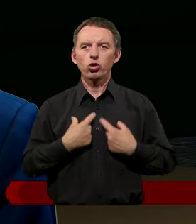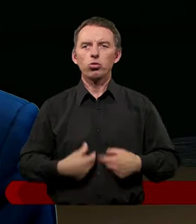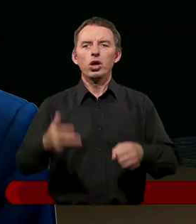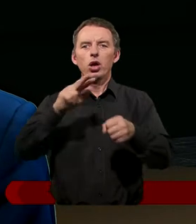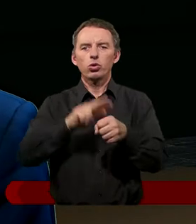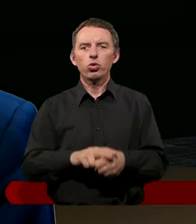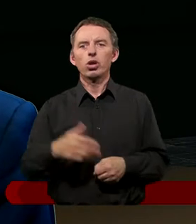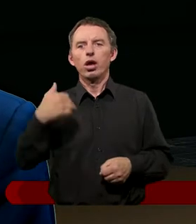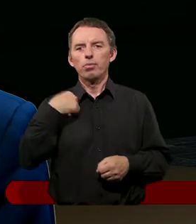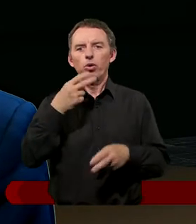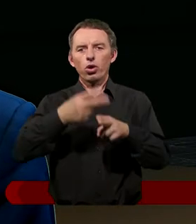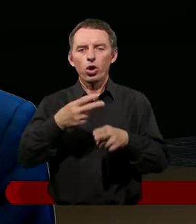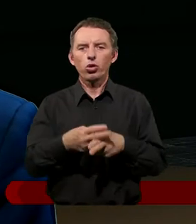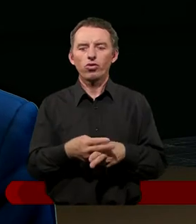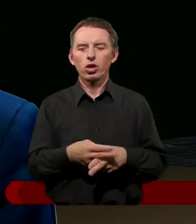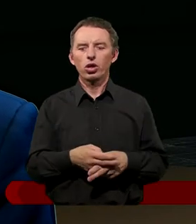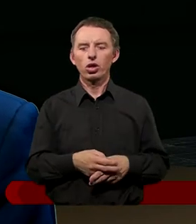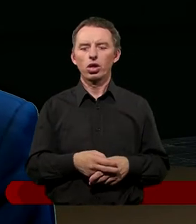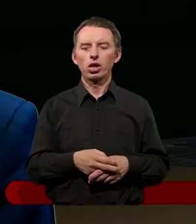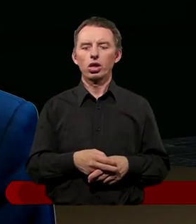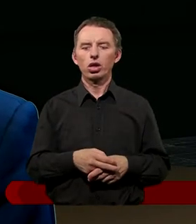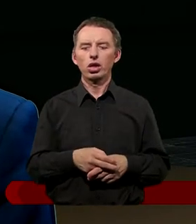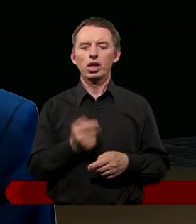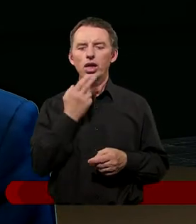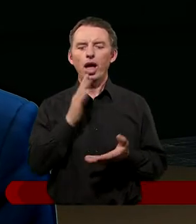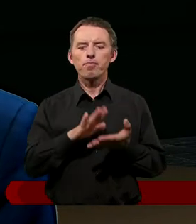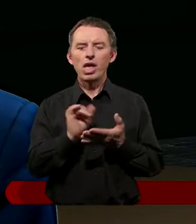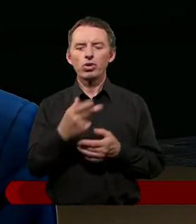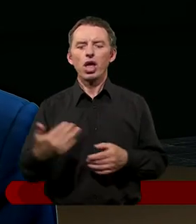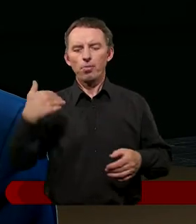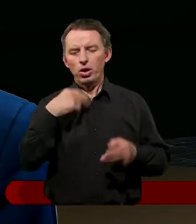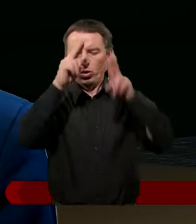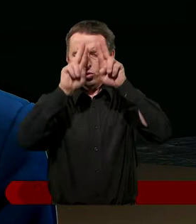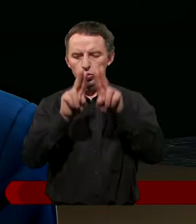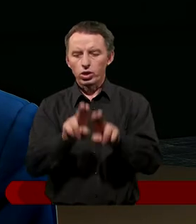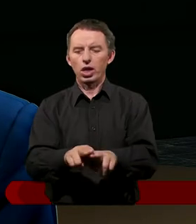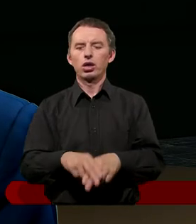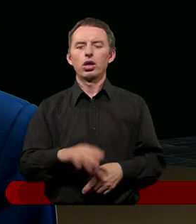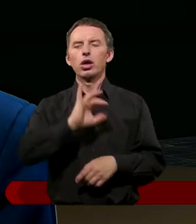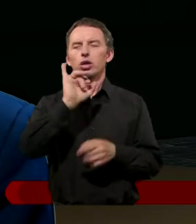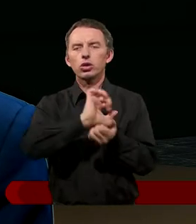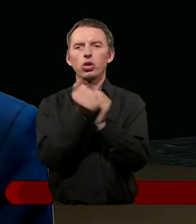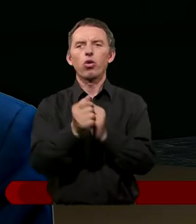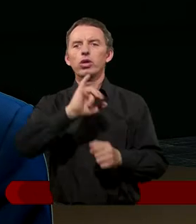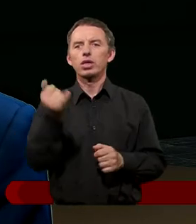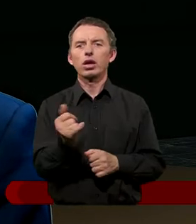które były dotknięte jakąś chorobą, szczególnie taką właśnie permanentną, były uznane, że to jakieś grzeszni bardzo ludzie.